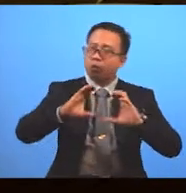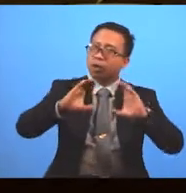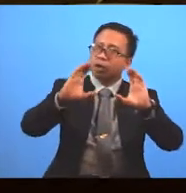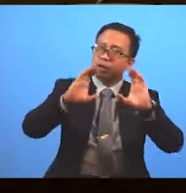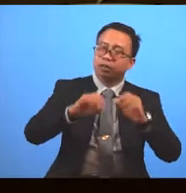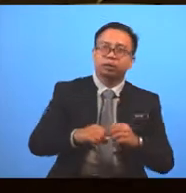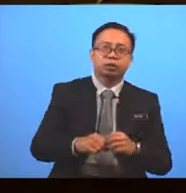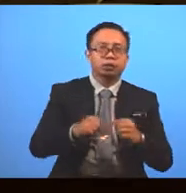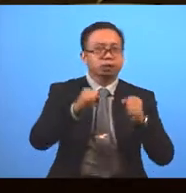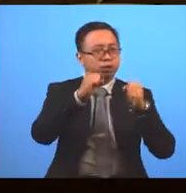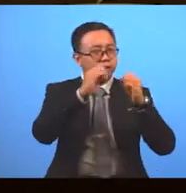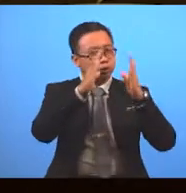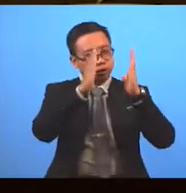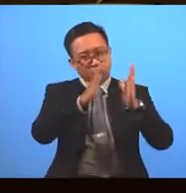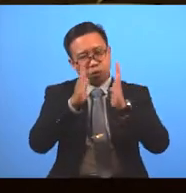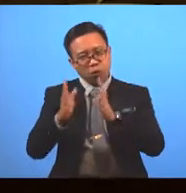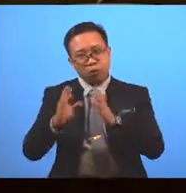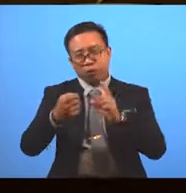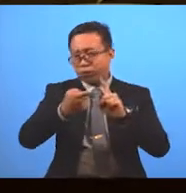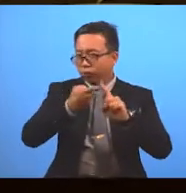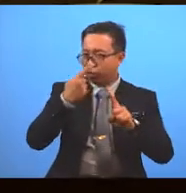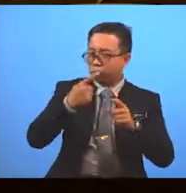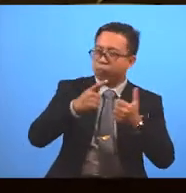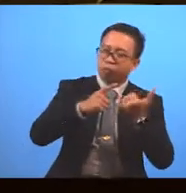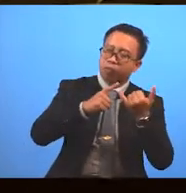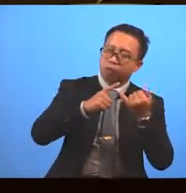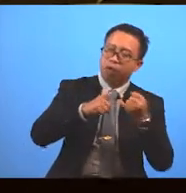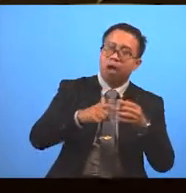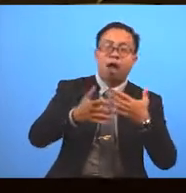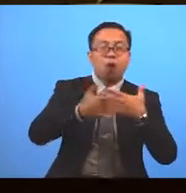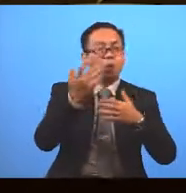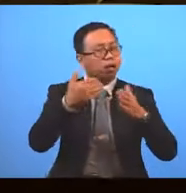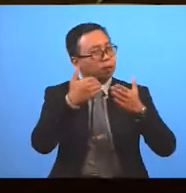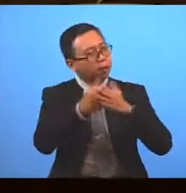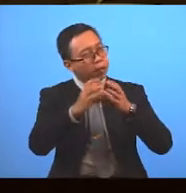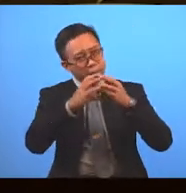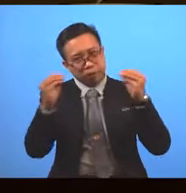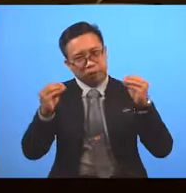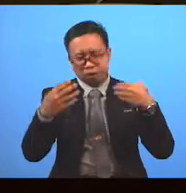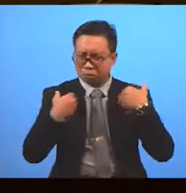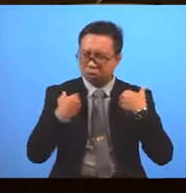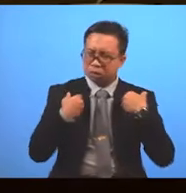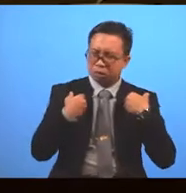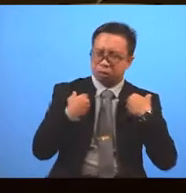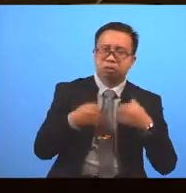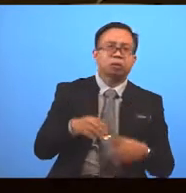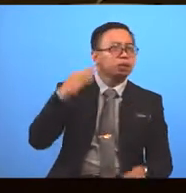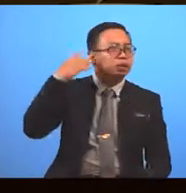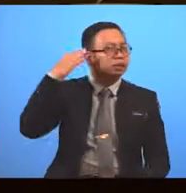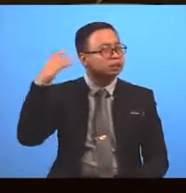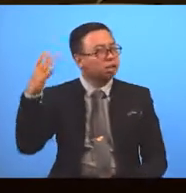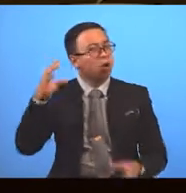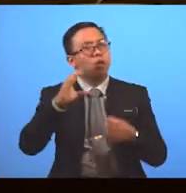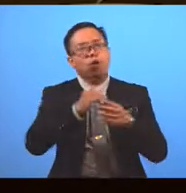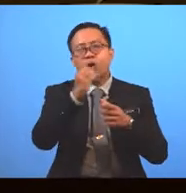The sequence of the acting From beginning To the end The use of special effects The soundtrack